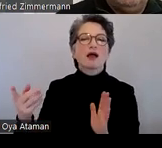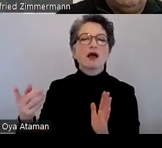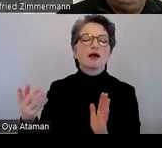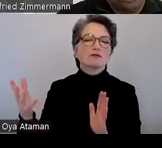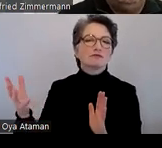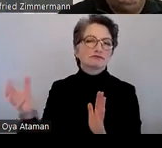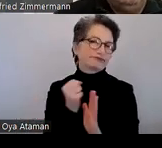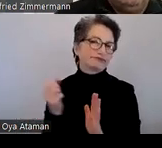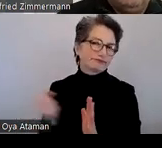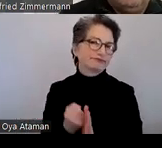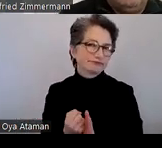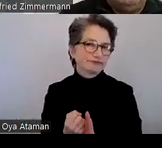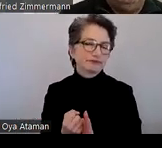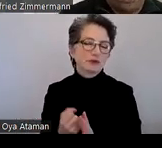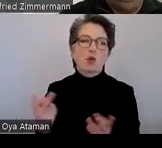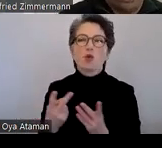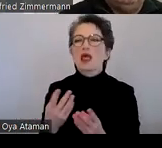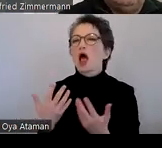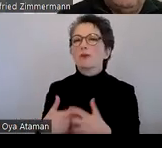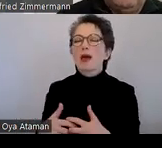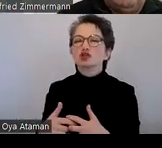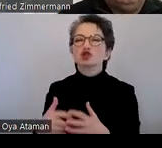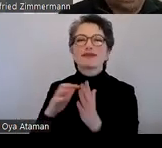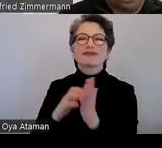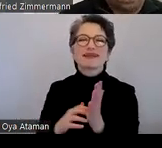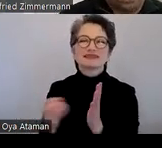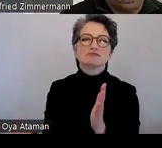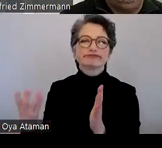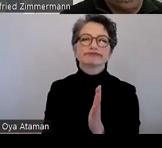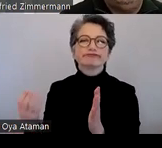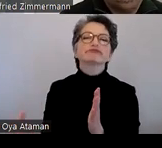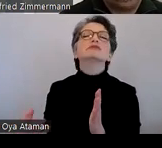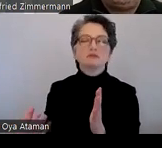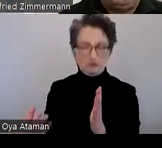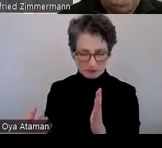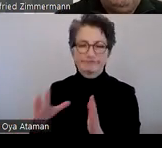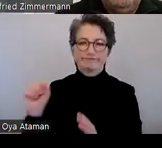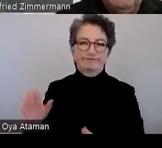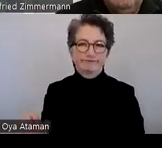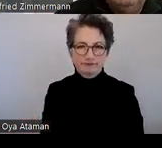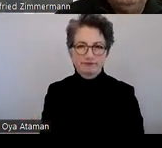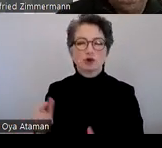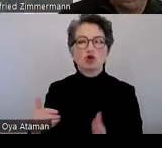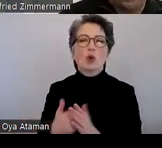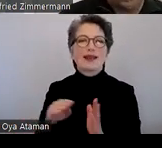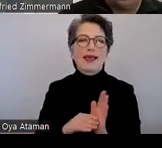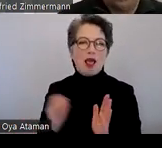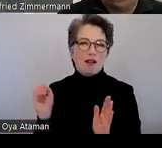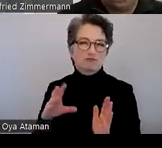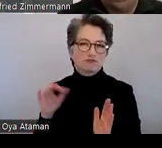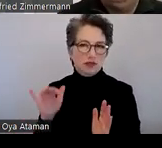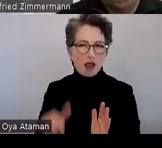Also es gibt neue Regeln oder erweiterte Regeln hierfür. Im